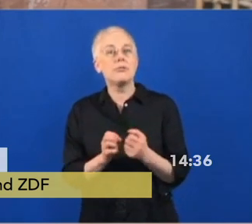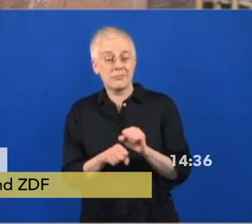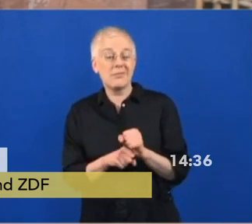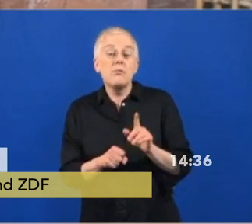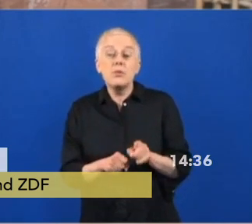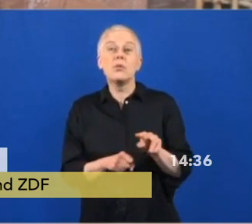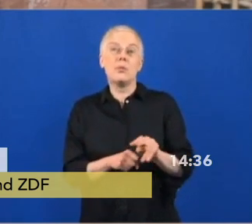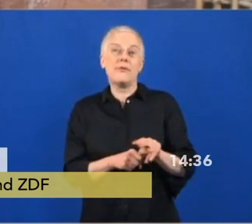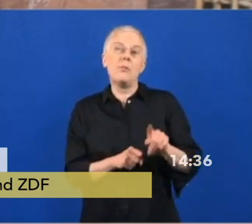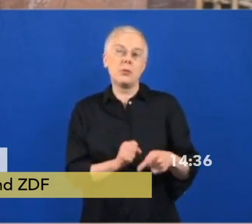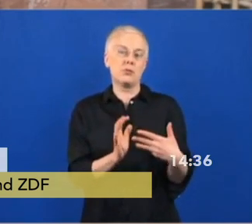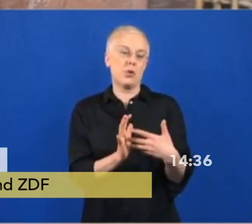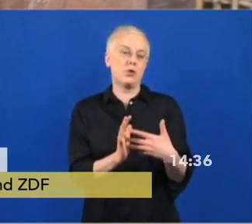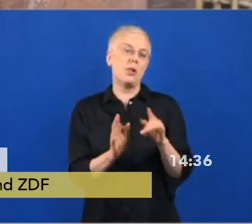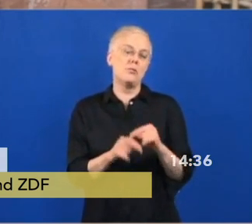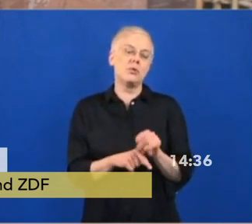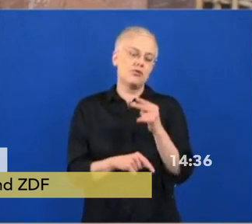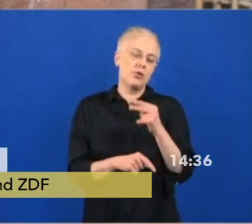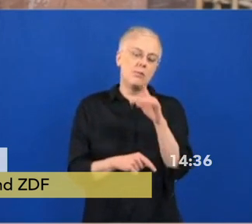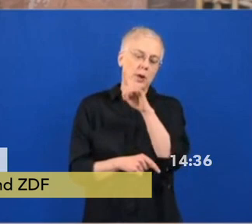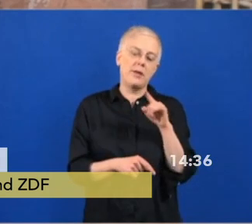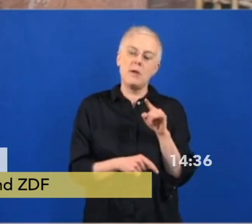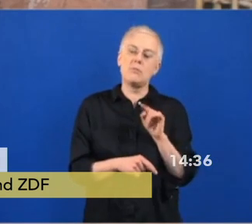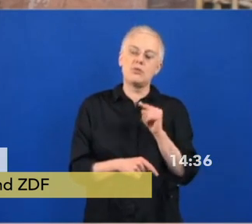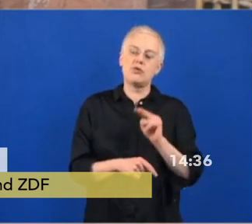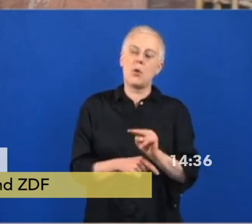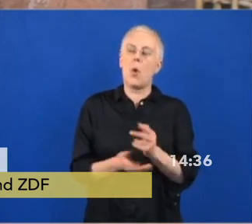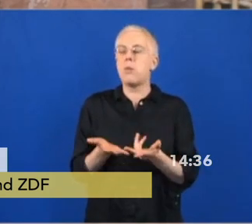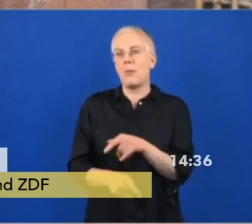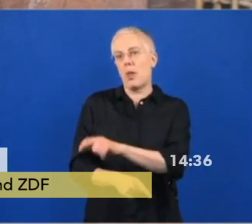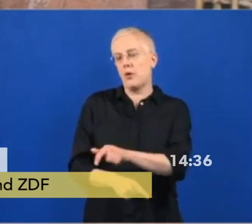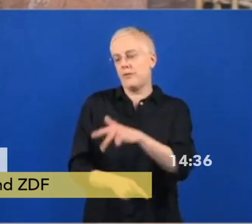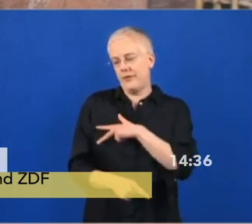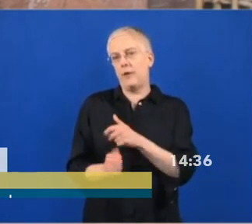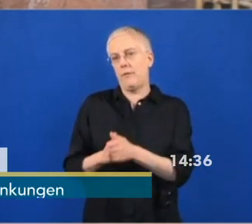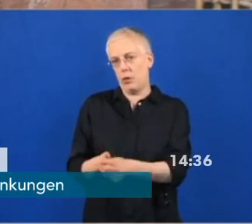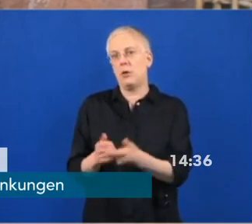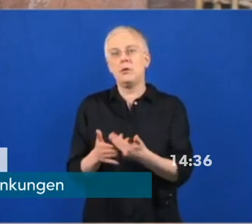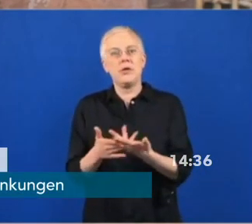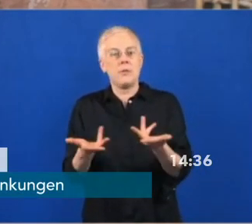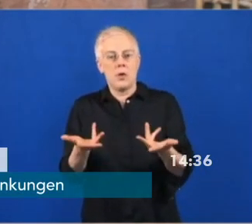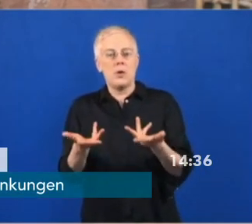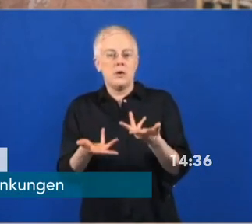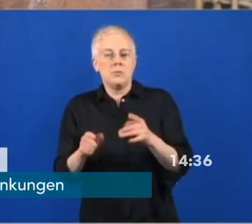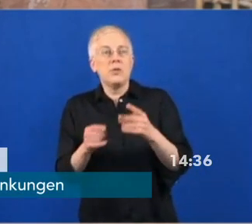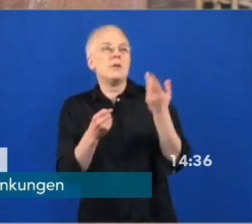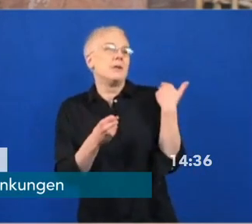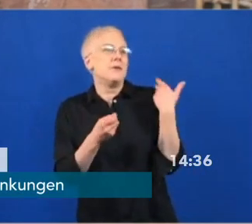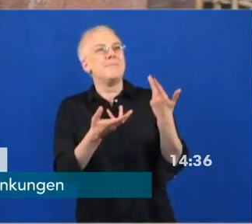müssen angemessen erfolgen. Und insofern bin ich froh, dass wir jetzt Einigkeit haben mit Schleswig-Holstein,